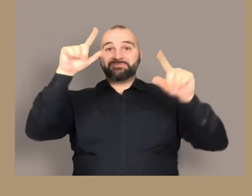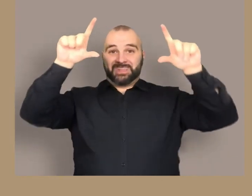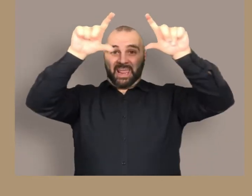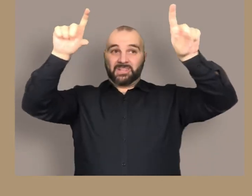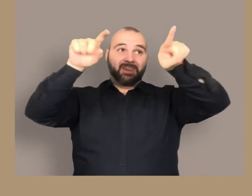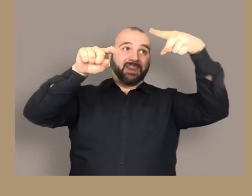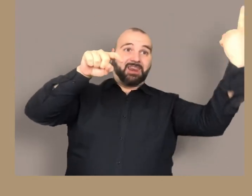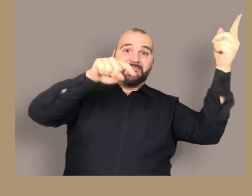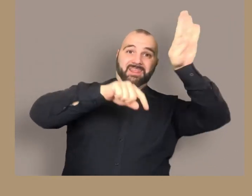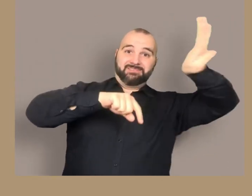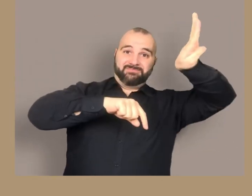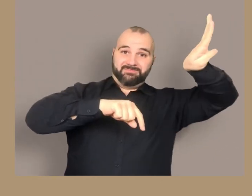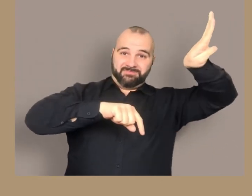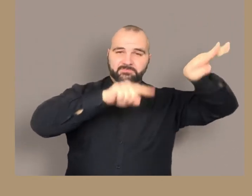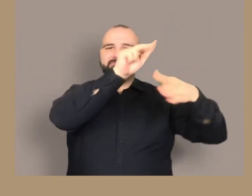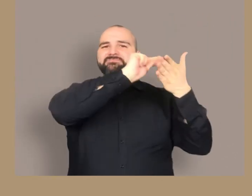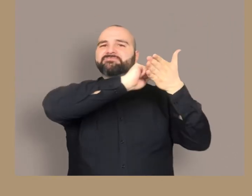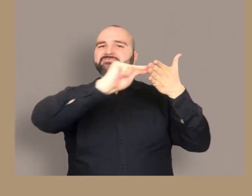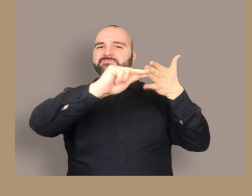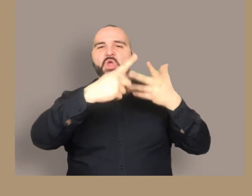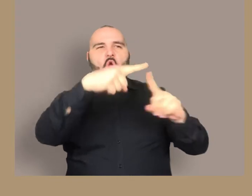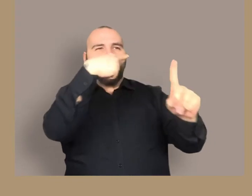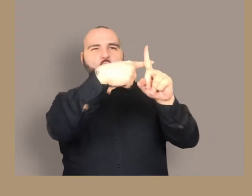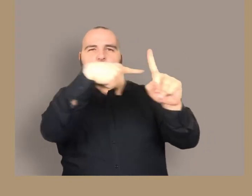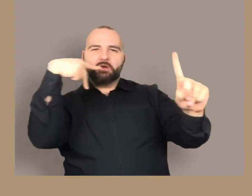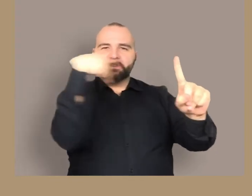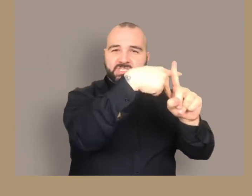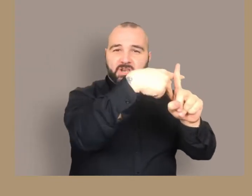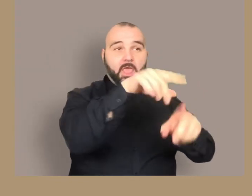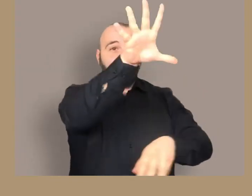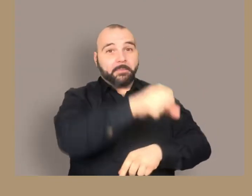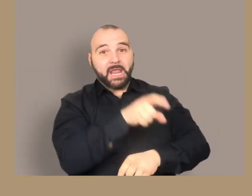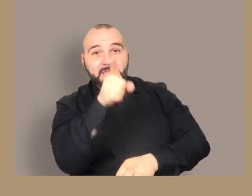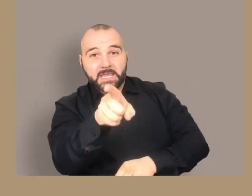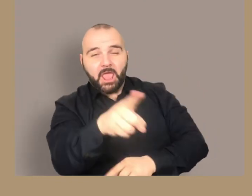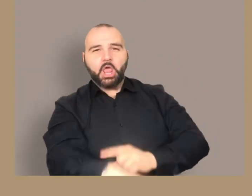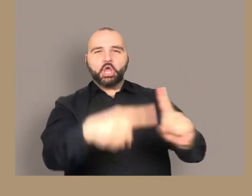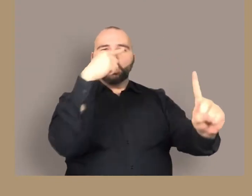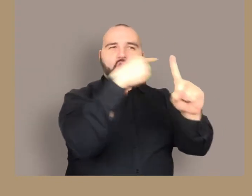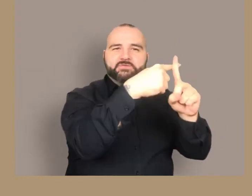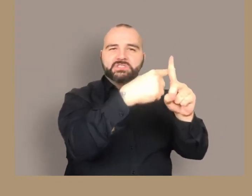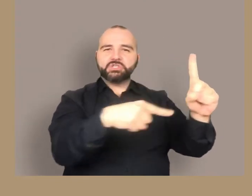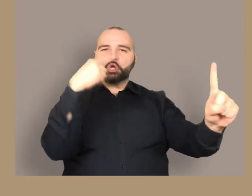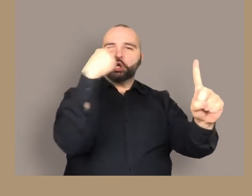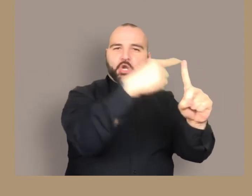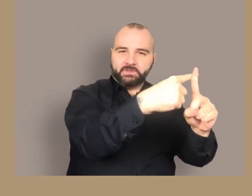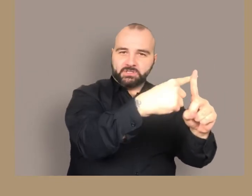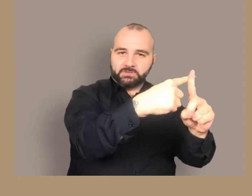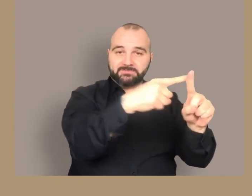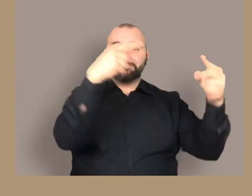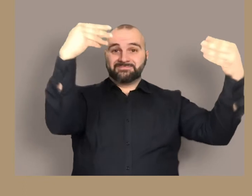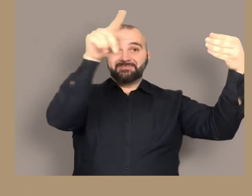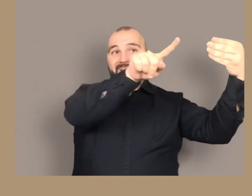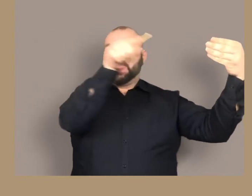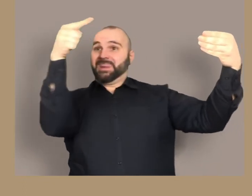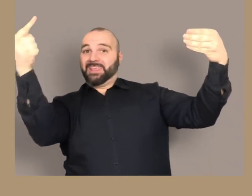Il dipinto raffigura il momento in cui Gesù è presentato al popolo per essere giudicato. In alto,